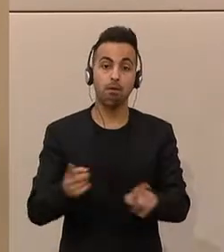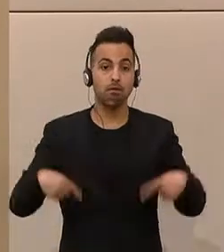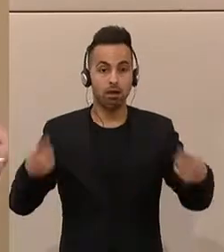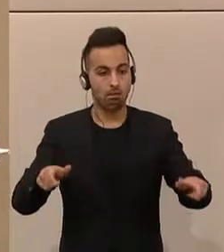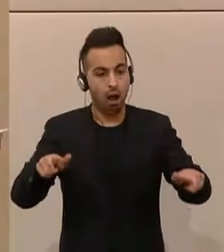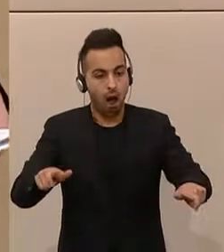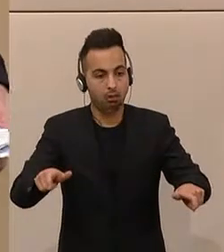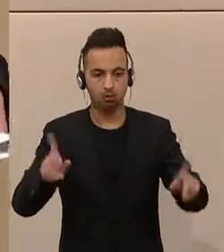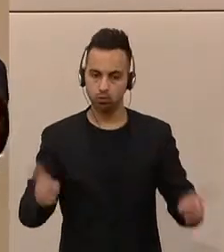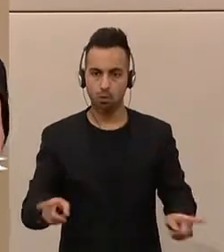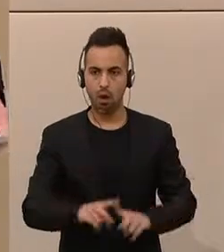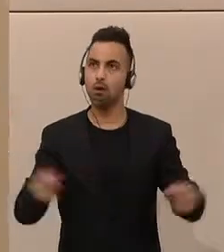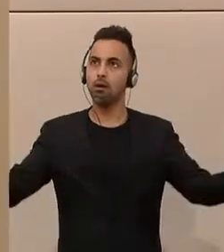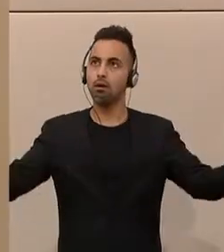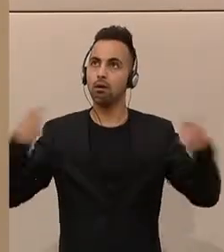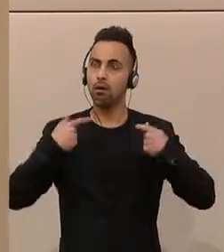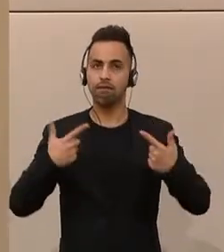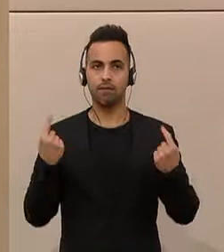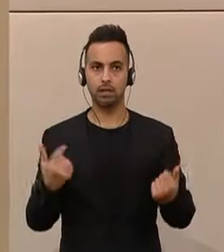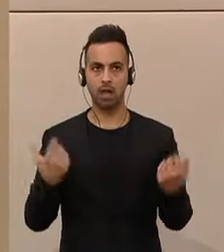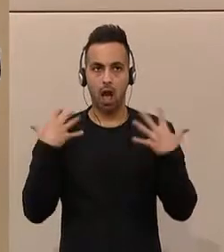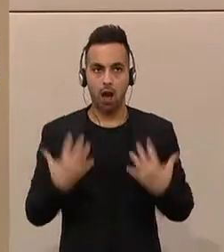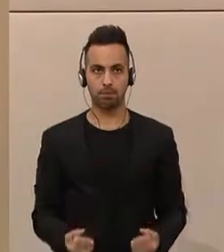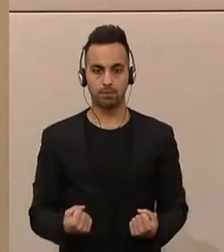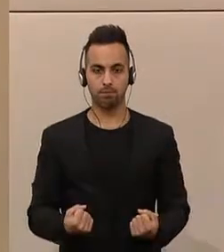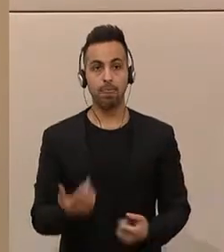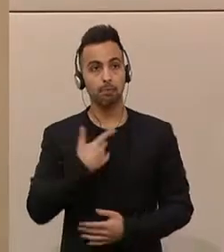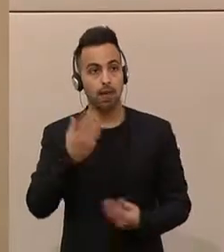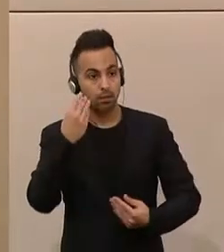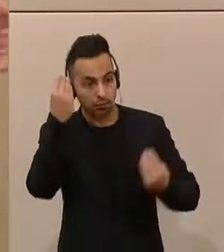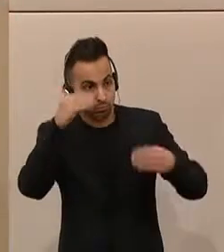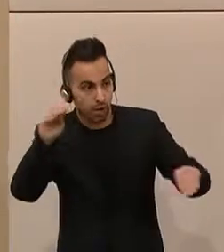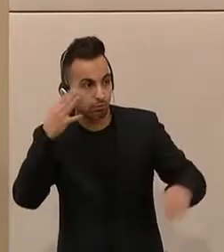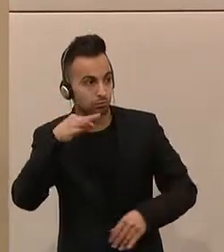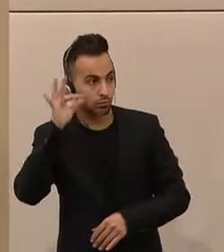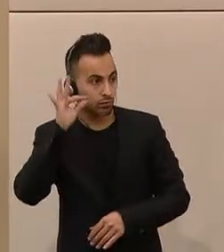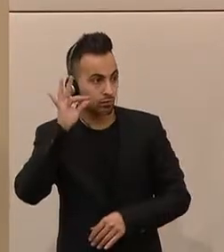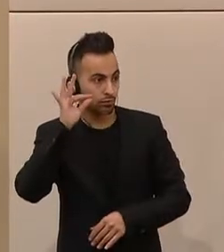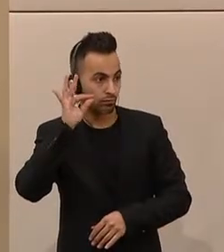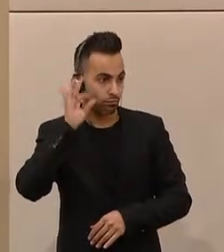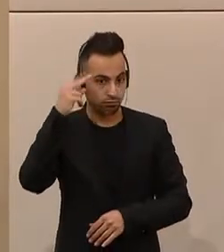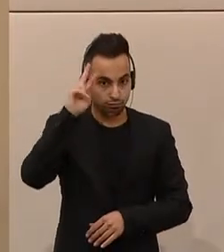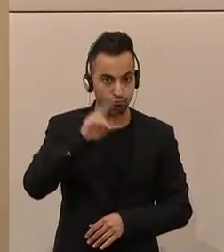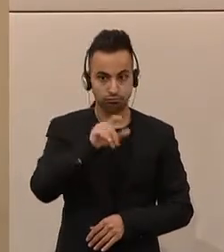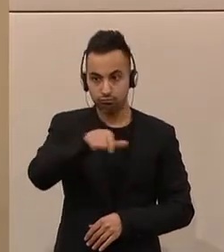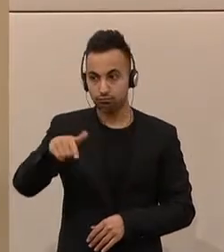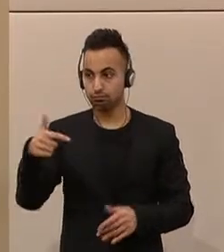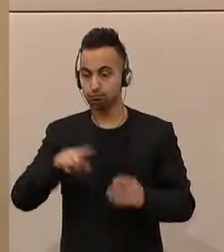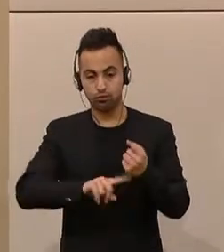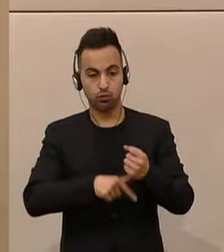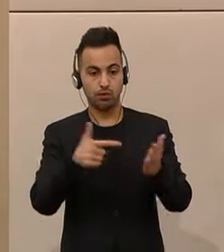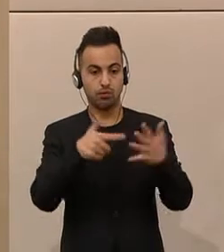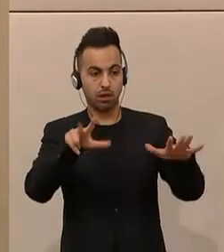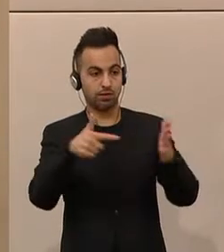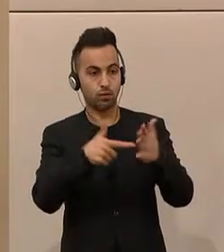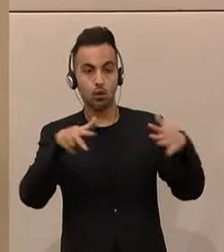finanziell abgesichert sein. Meine geschätzten Kolleginnen und Kollegen, wir gehen mit dem Budget 2018-2019 neue